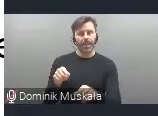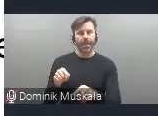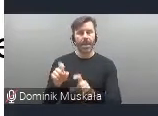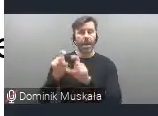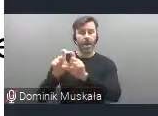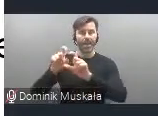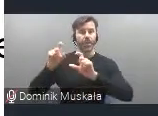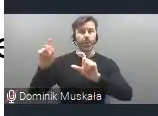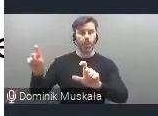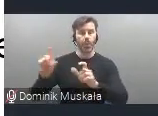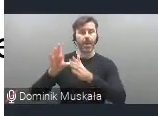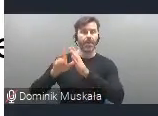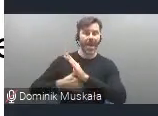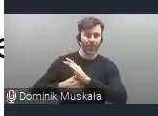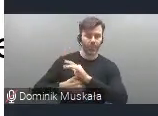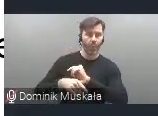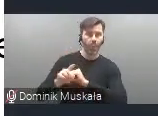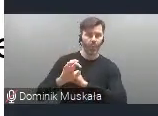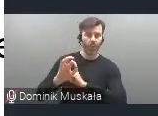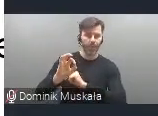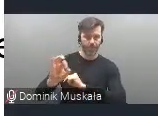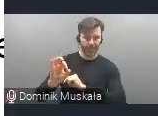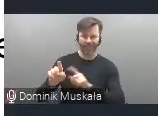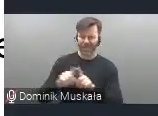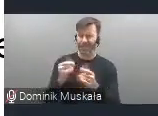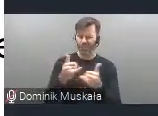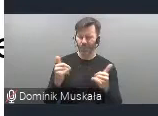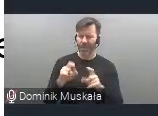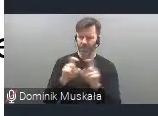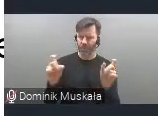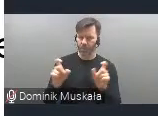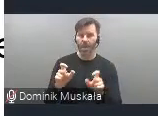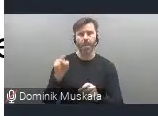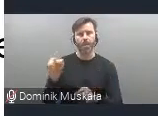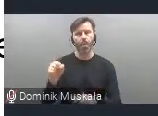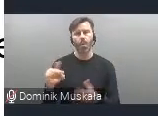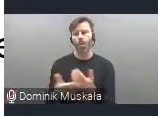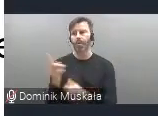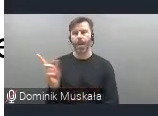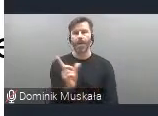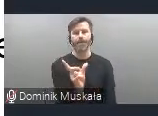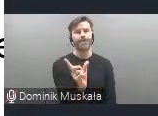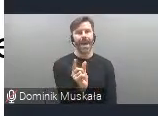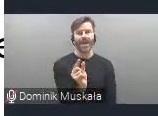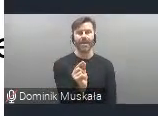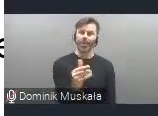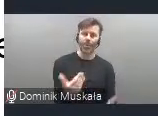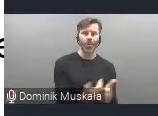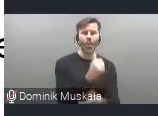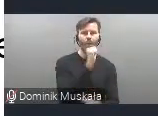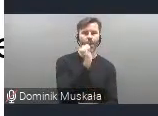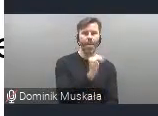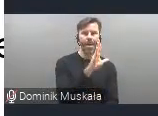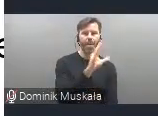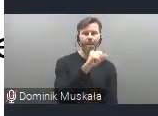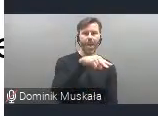podobnie jak różne stowarzyszenia działające w miastach, mogą stać się partnerami nowego europejskiego bałchozu. W tej chwili